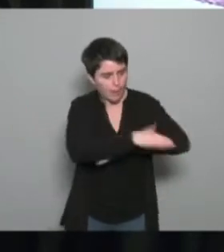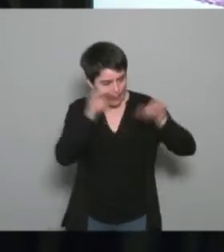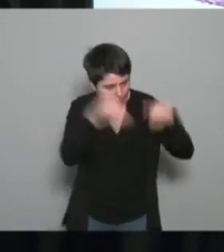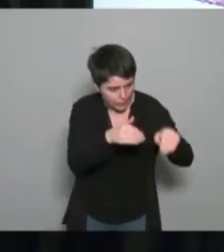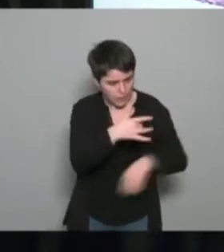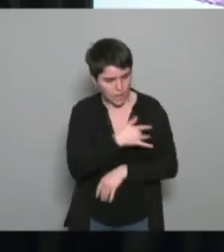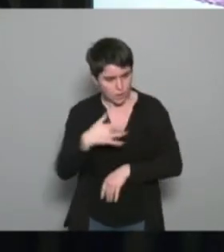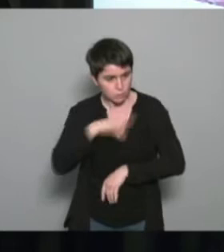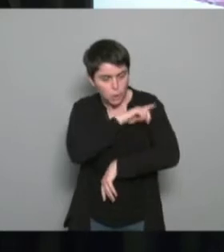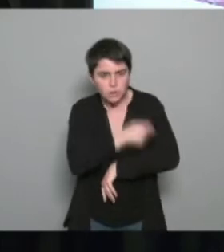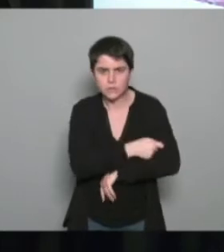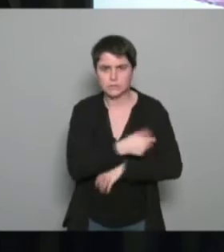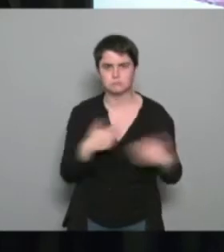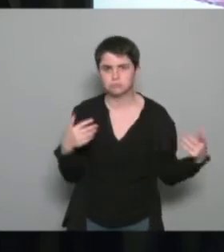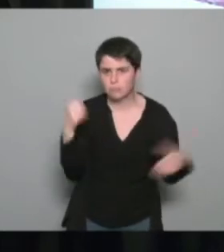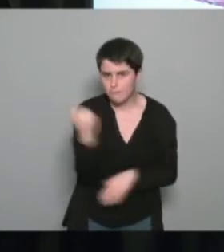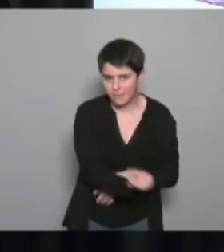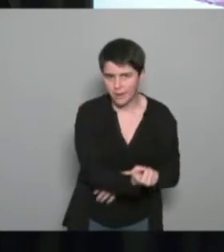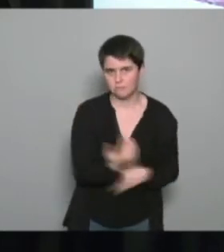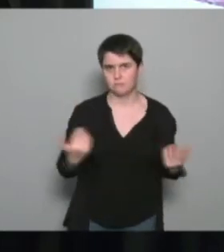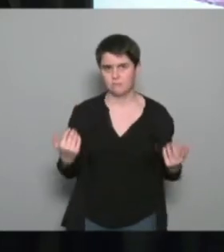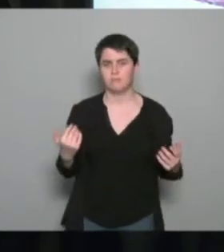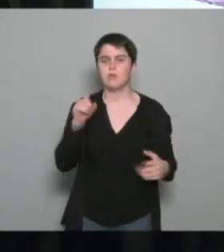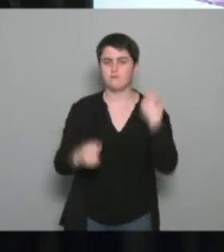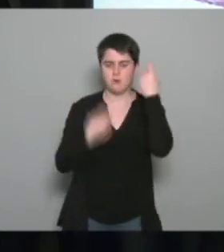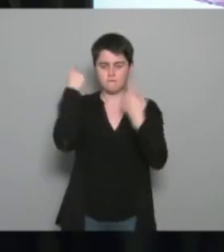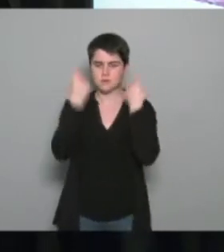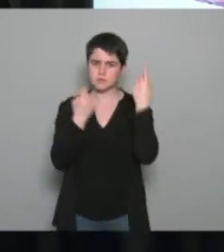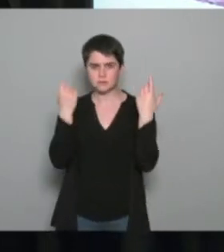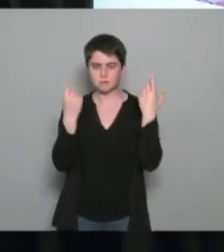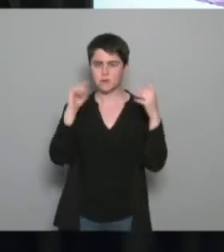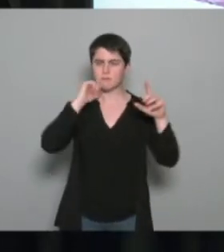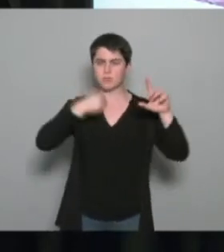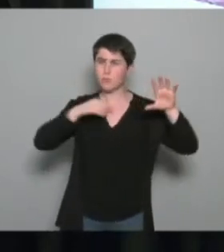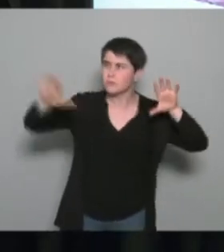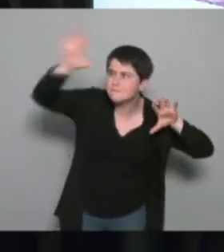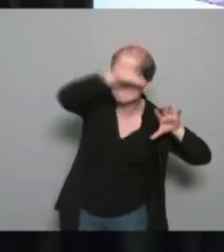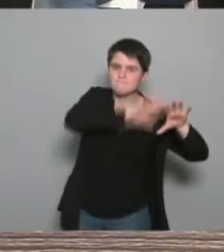donc il faut et là dessus il avoir une vision globale sur toute la Normandie